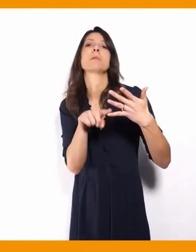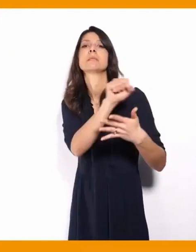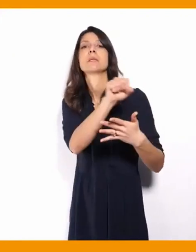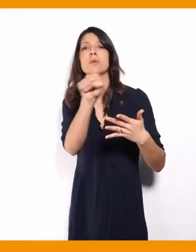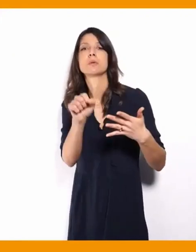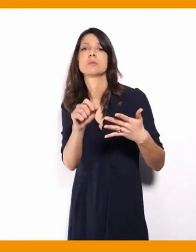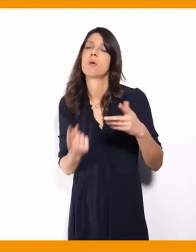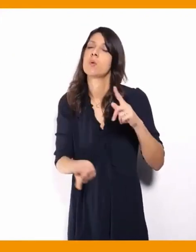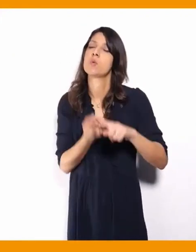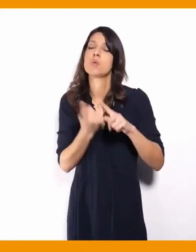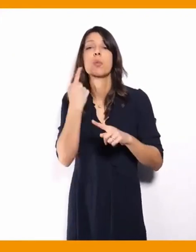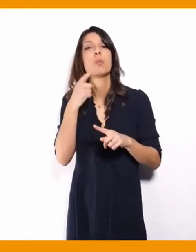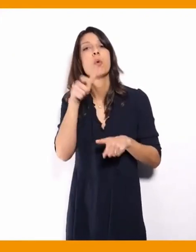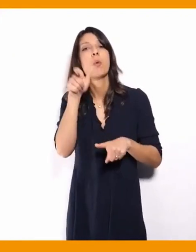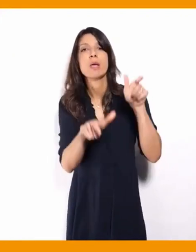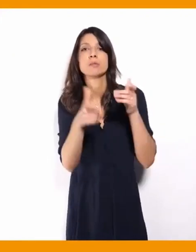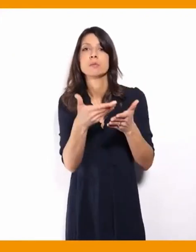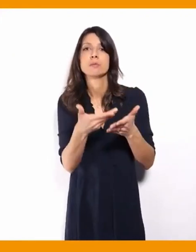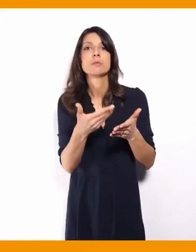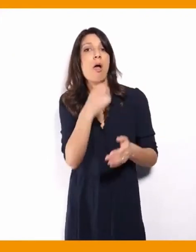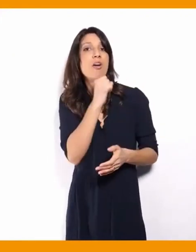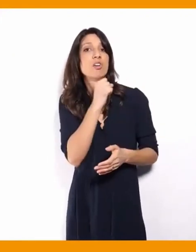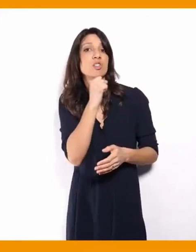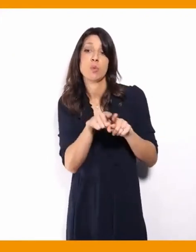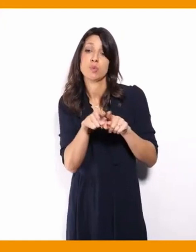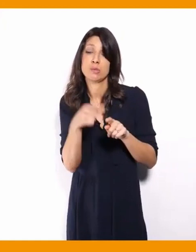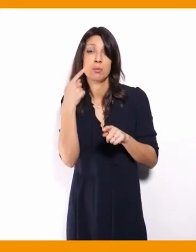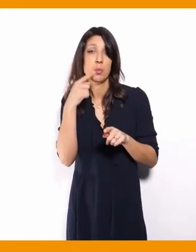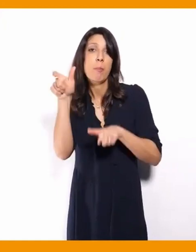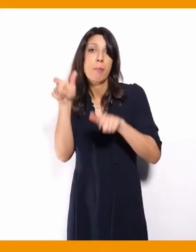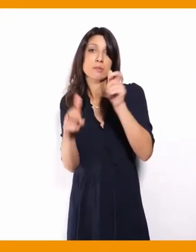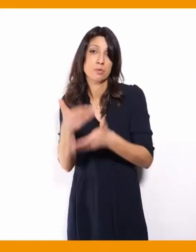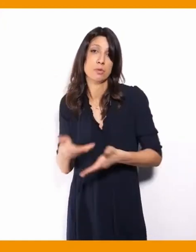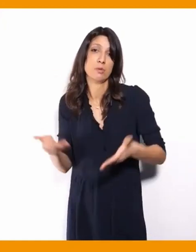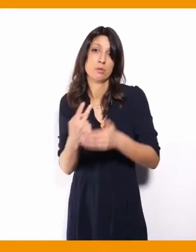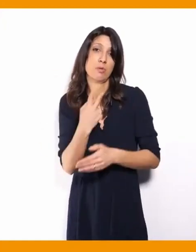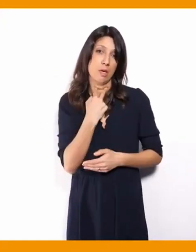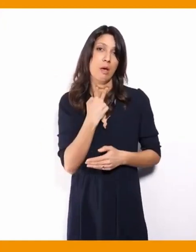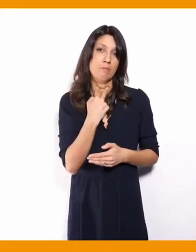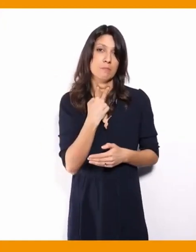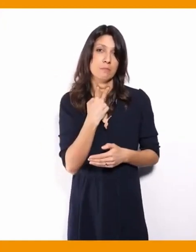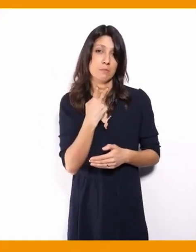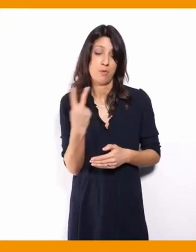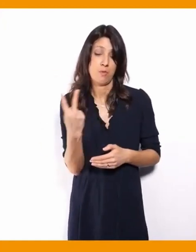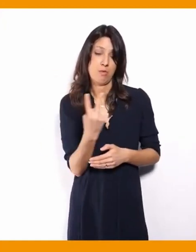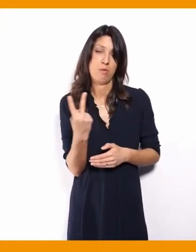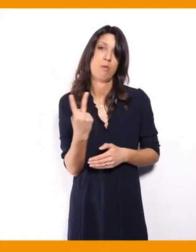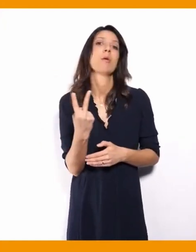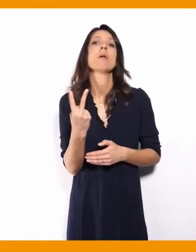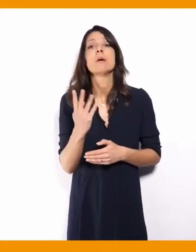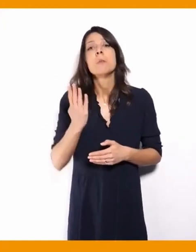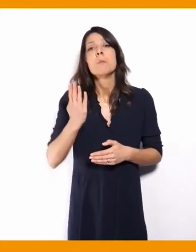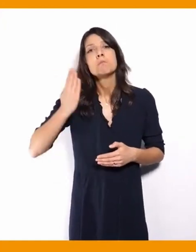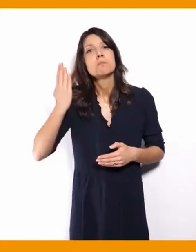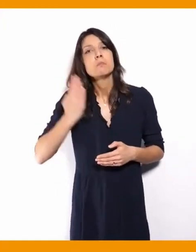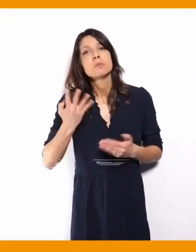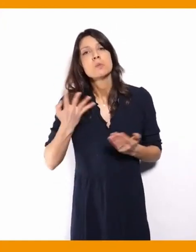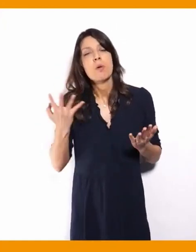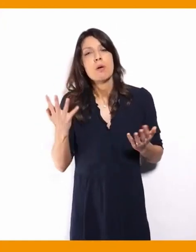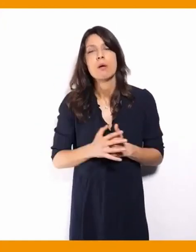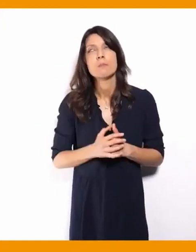personnes âgées, mais c'est vrai aussi bien sûr pour les personnes en situation de handicap. Il nous faut porter